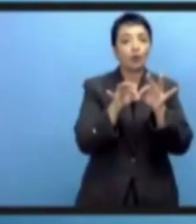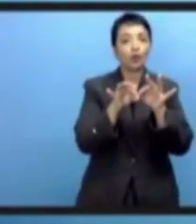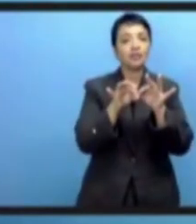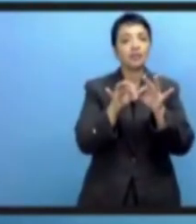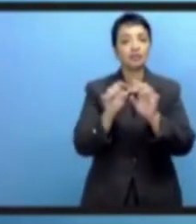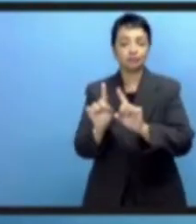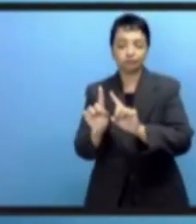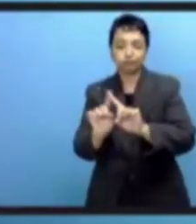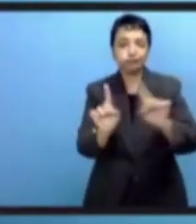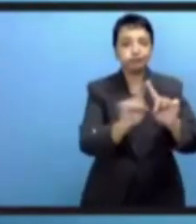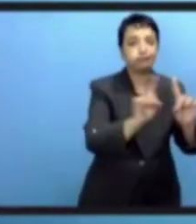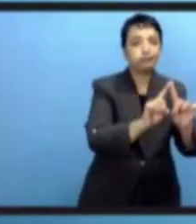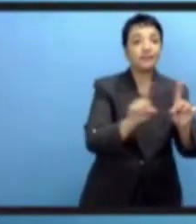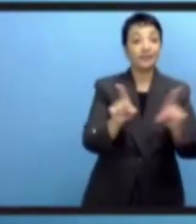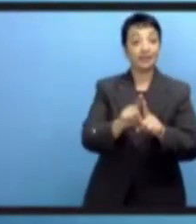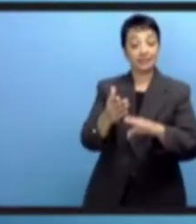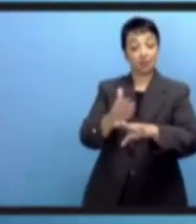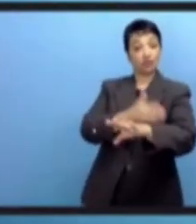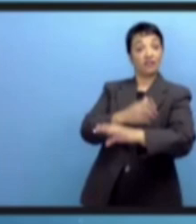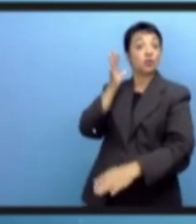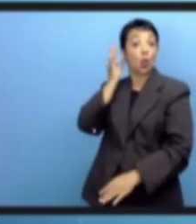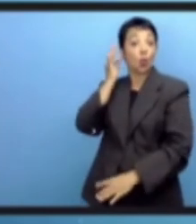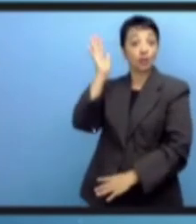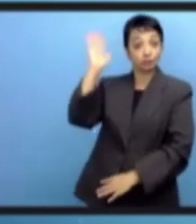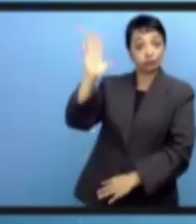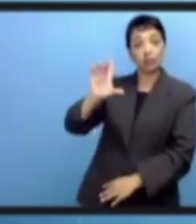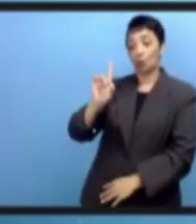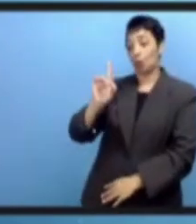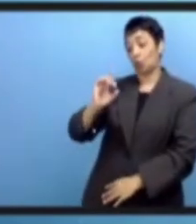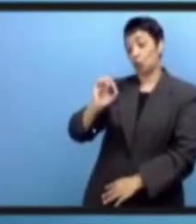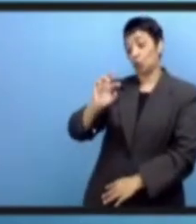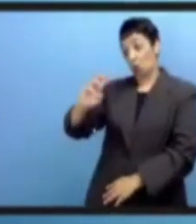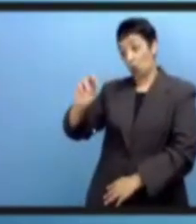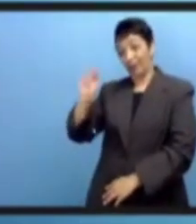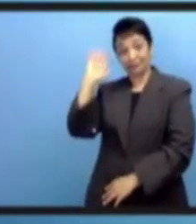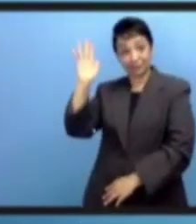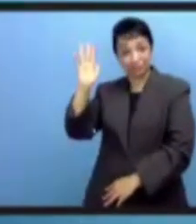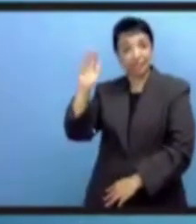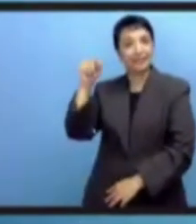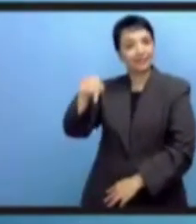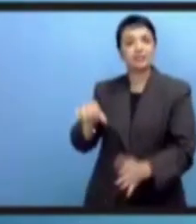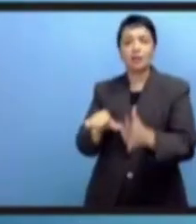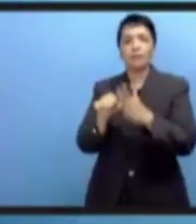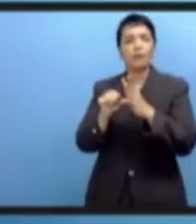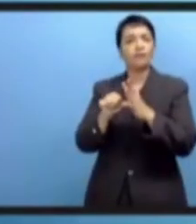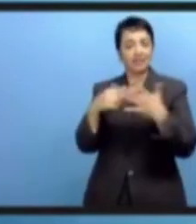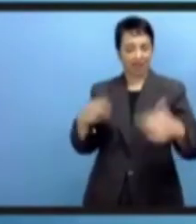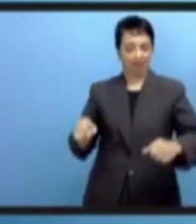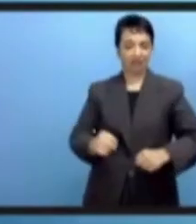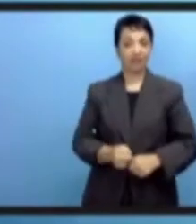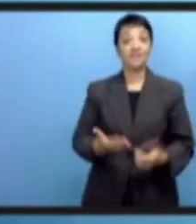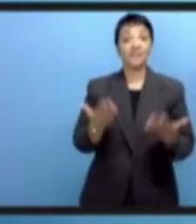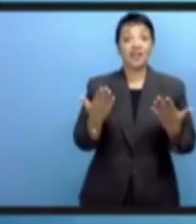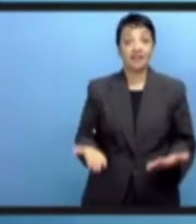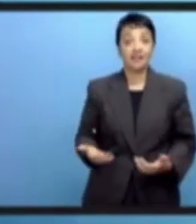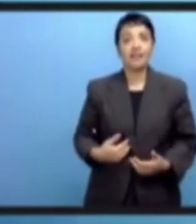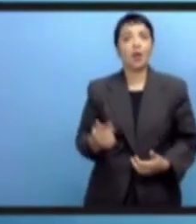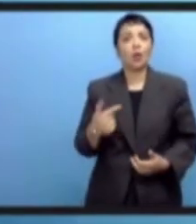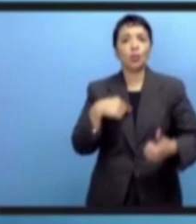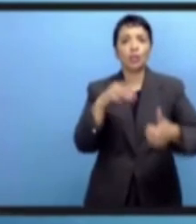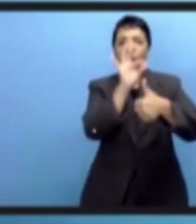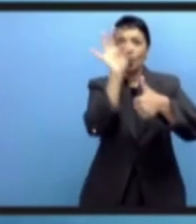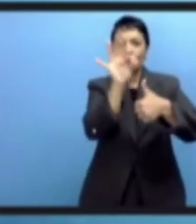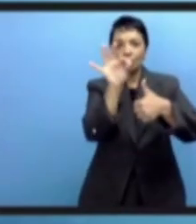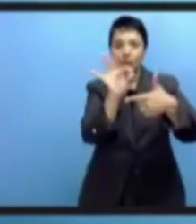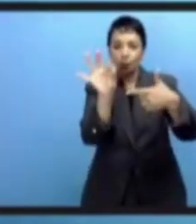невозможна без прав человека и других ключевых гуманистических идей, о чем говорила